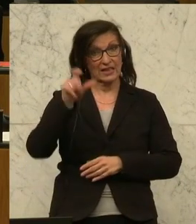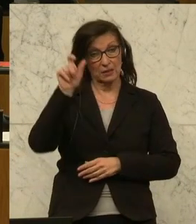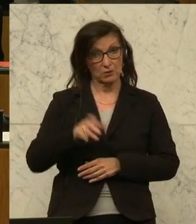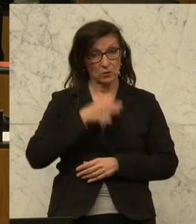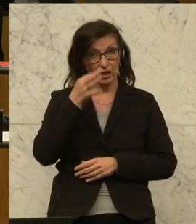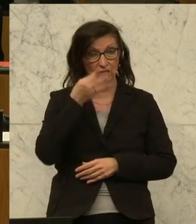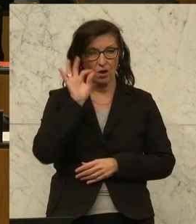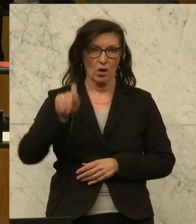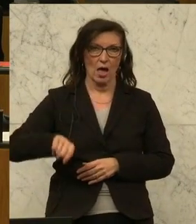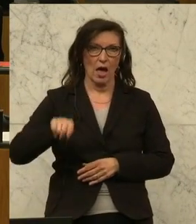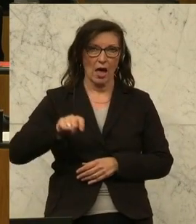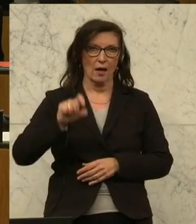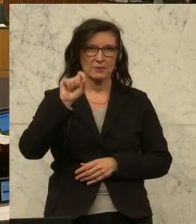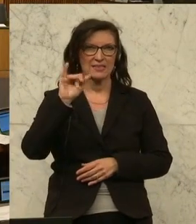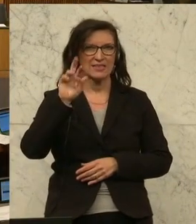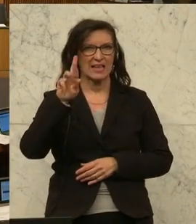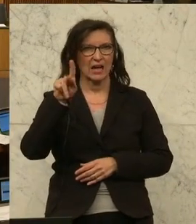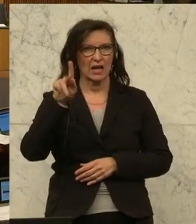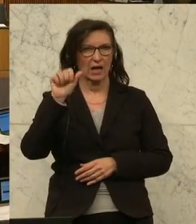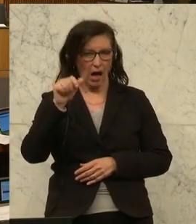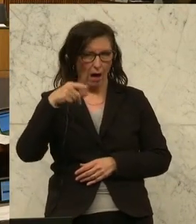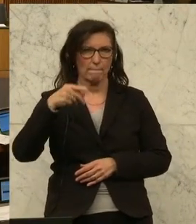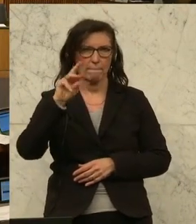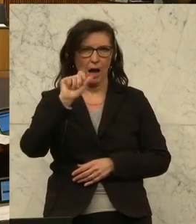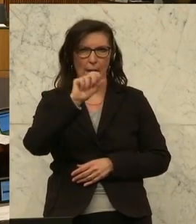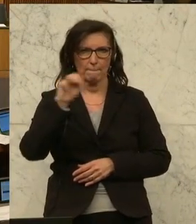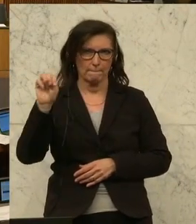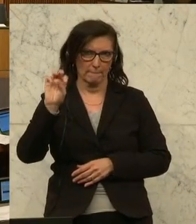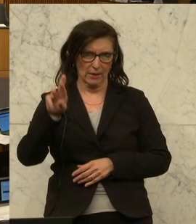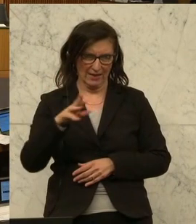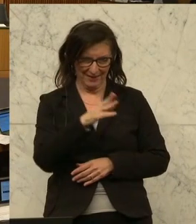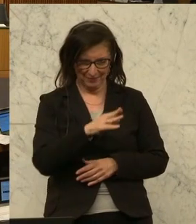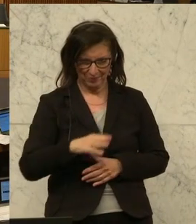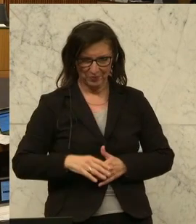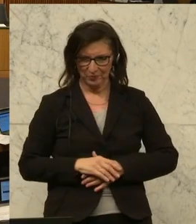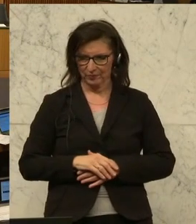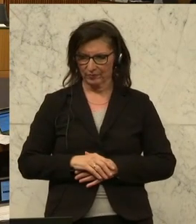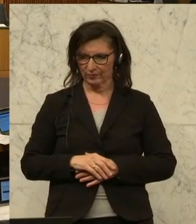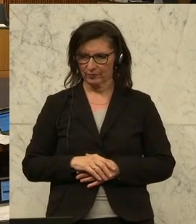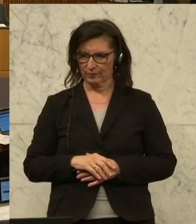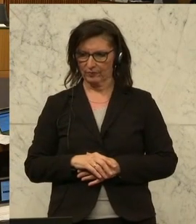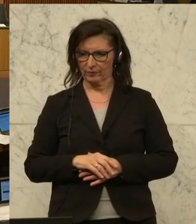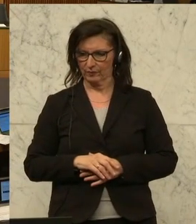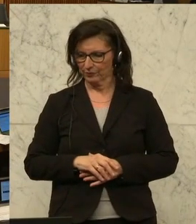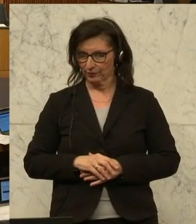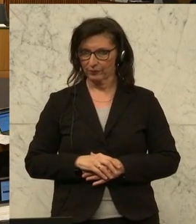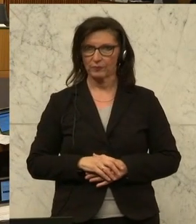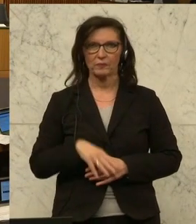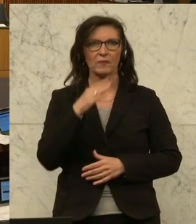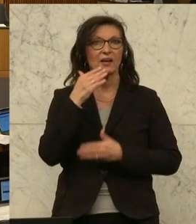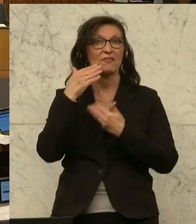-Sprecher für Innere Sicherheit. Das Krisensicherheitsgesetz sei ein Pfusch. Es gebe zu viele Ankündigungen und zu wenig